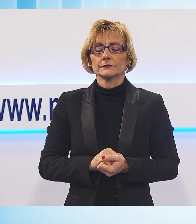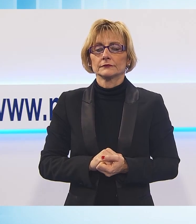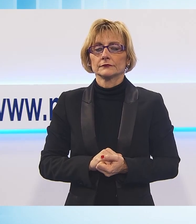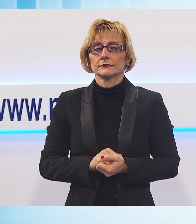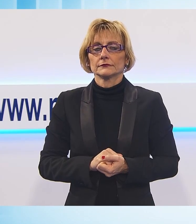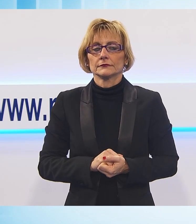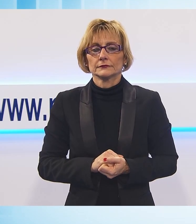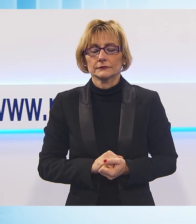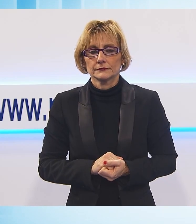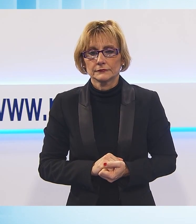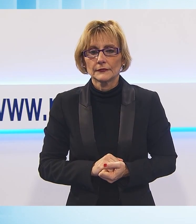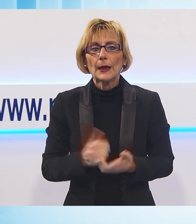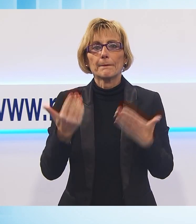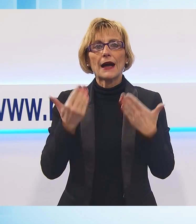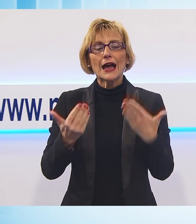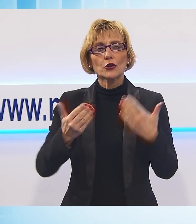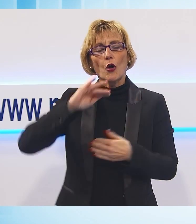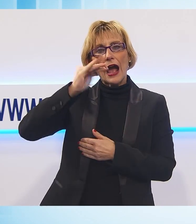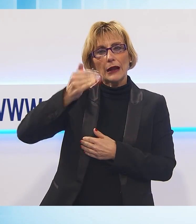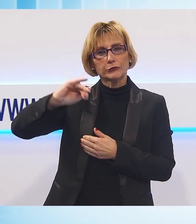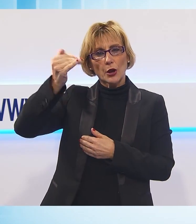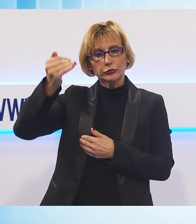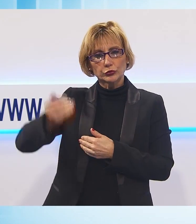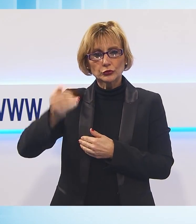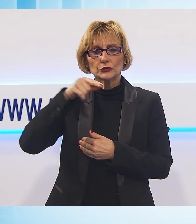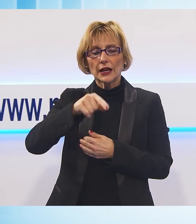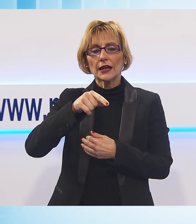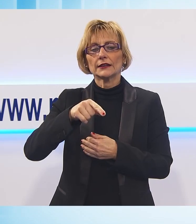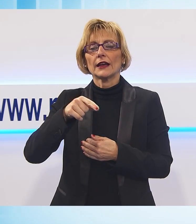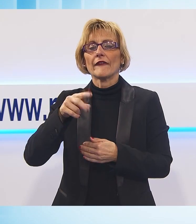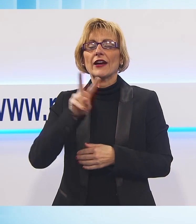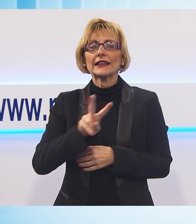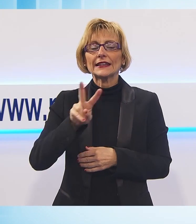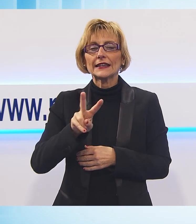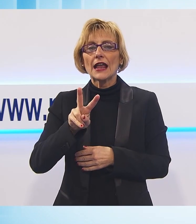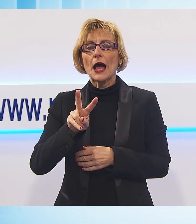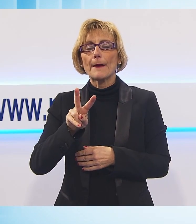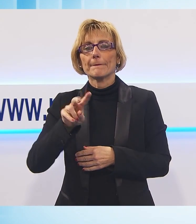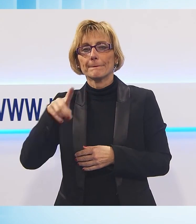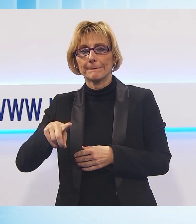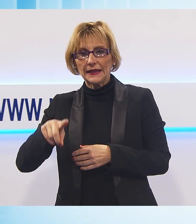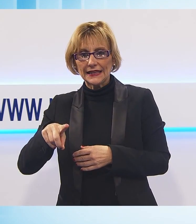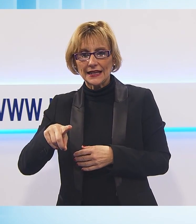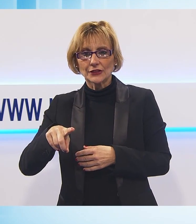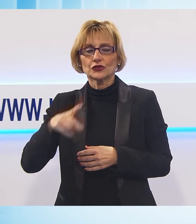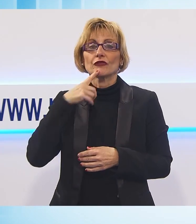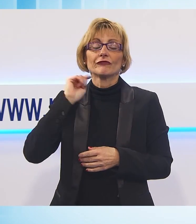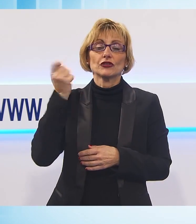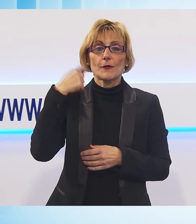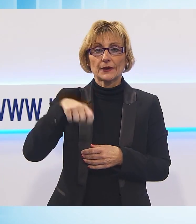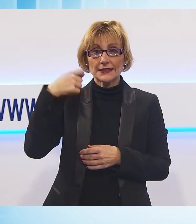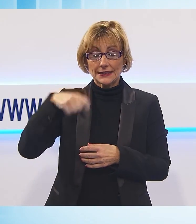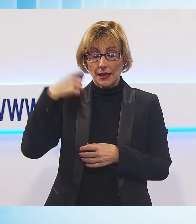Fasi al vertice del parco Alpiapuane, la vaglina Mirna Pellinacci, nominata vicepresidente dell'ente, grande soddisfazione e l'impegno di